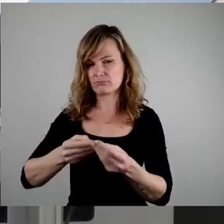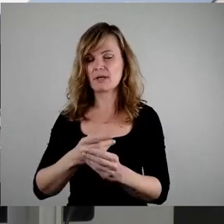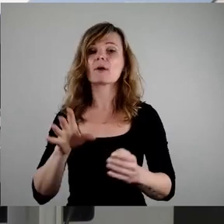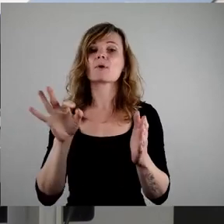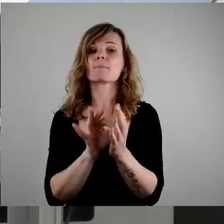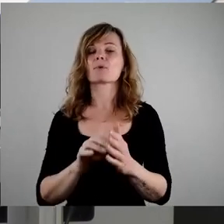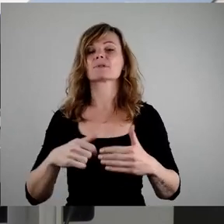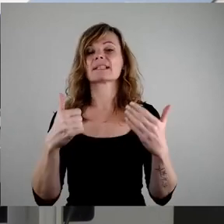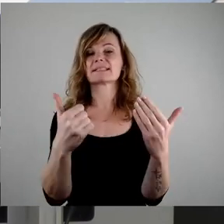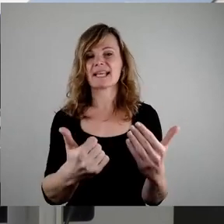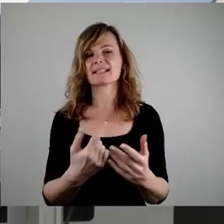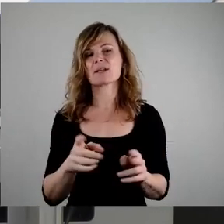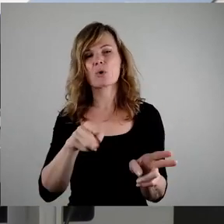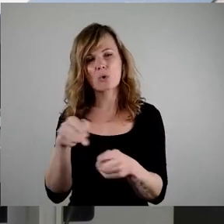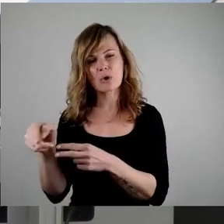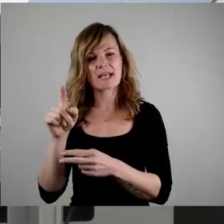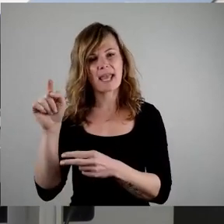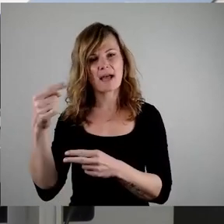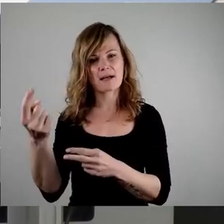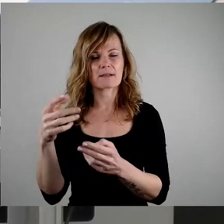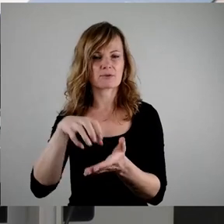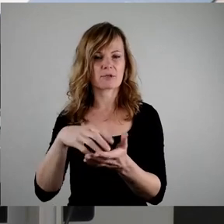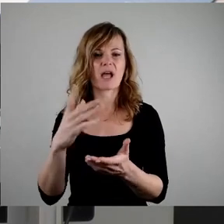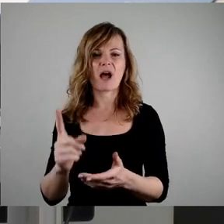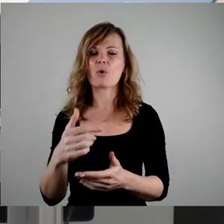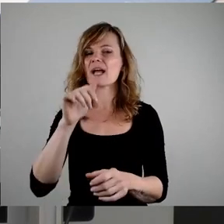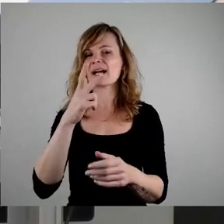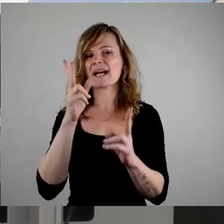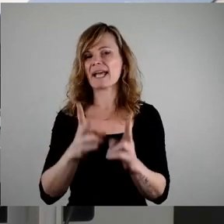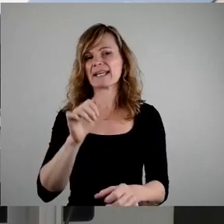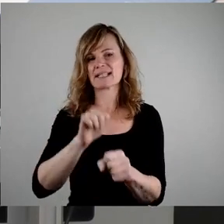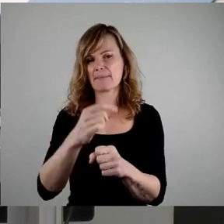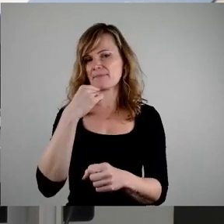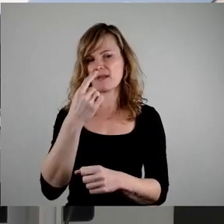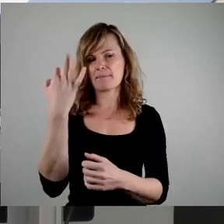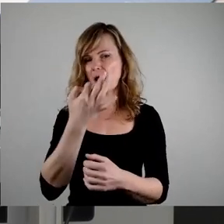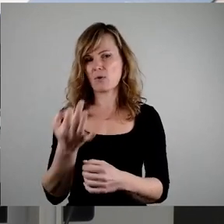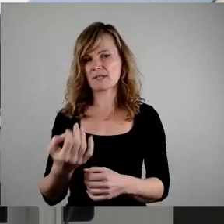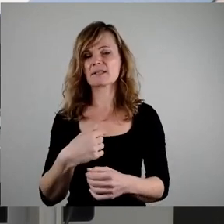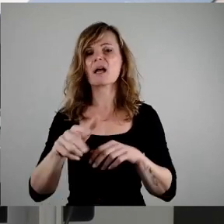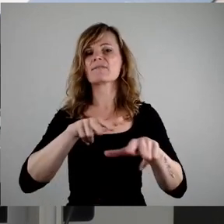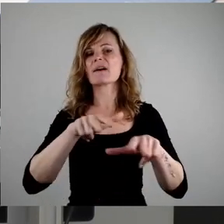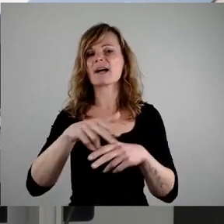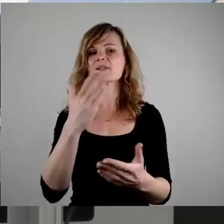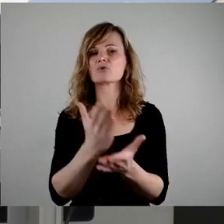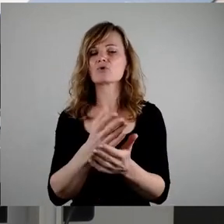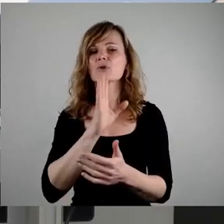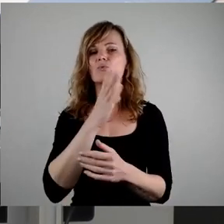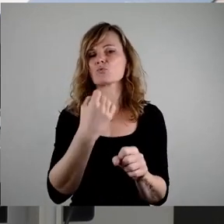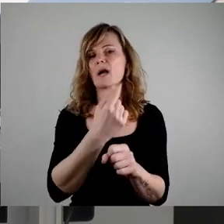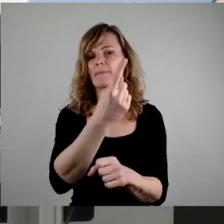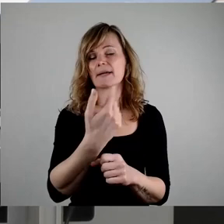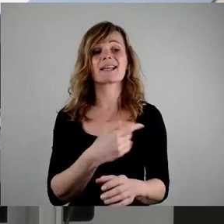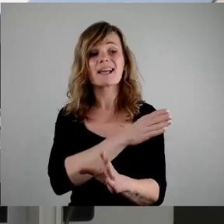unnötig geht es nach der Aussage des Rechtsamts, da schon eine ausreichende Arbeit in der Verwaltung geleistet wird. Sie hatten ja bis zur